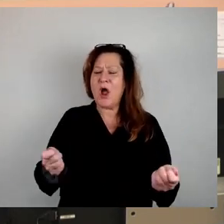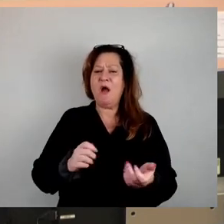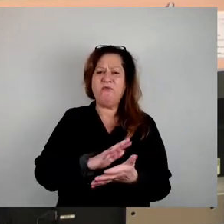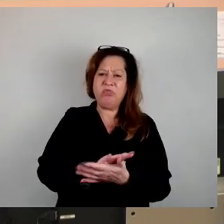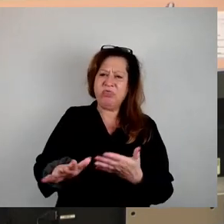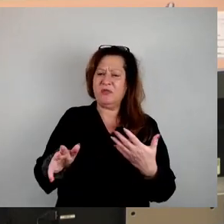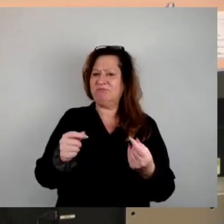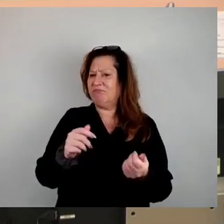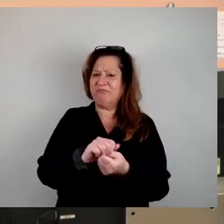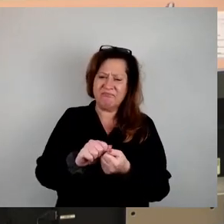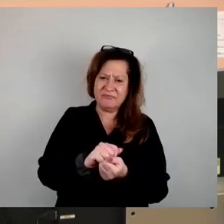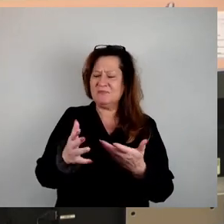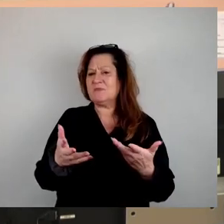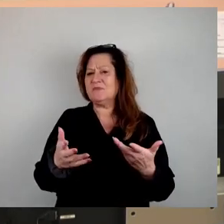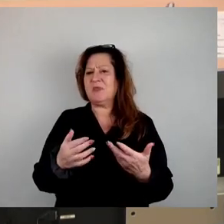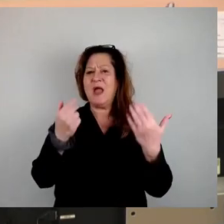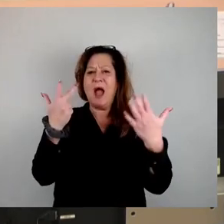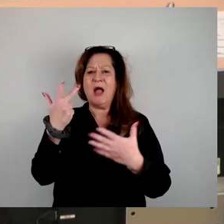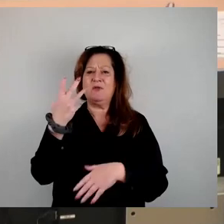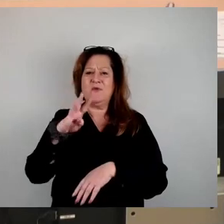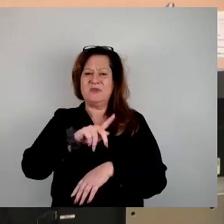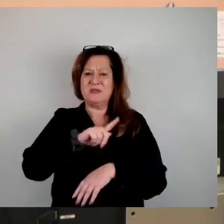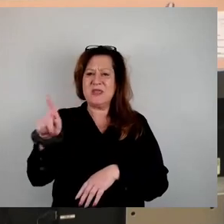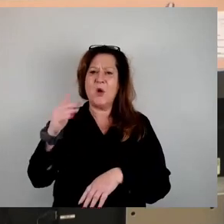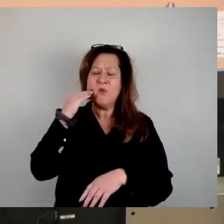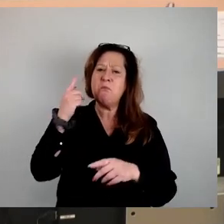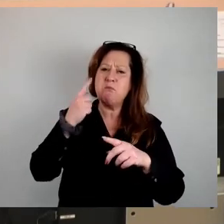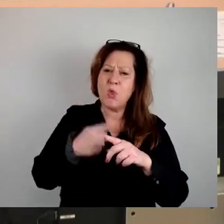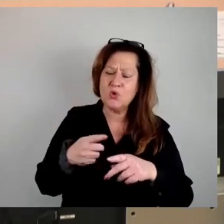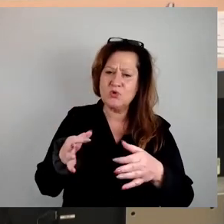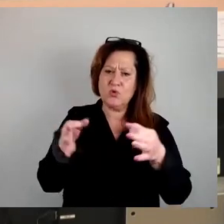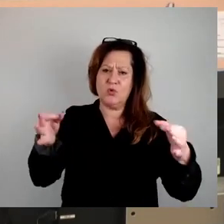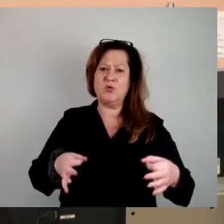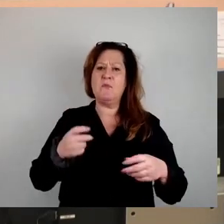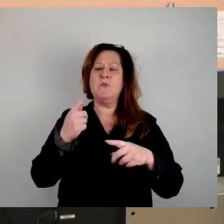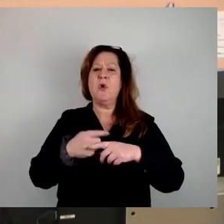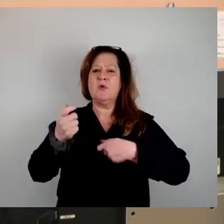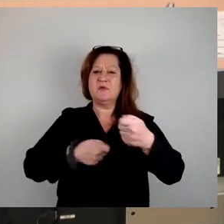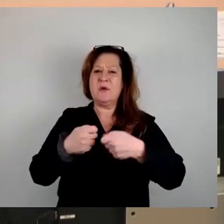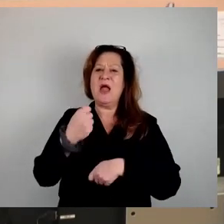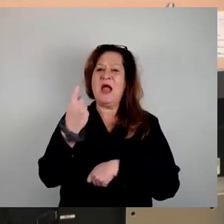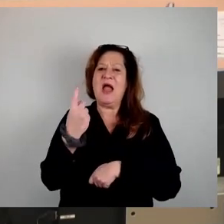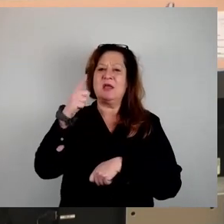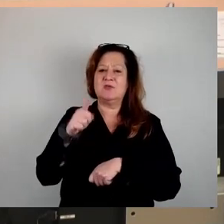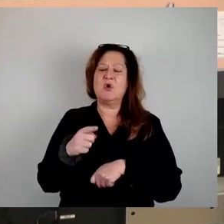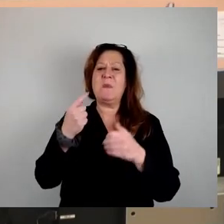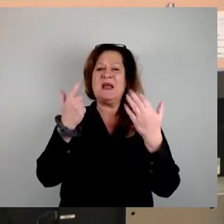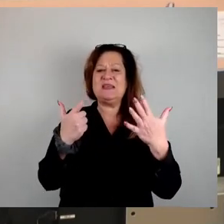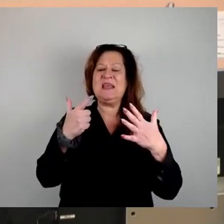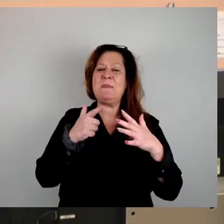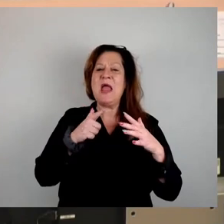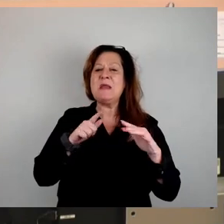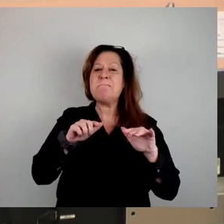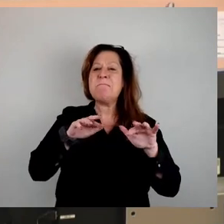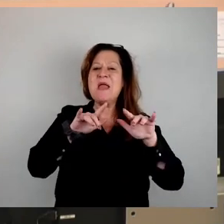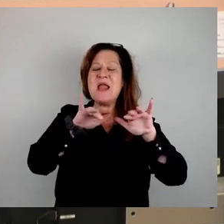diese 48.000 Wohnungen plus Grundstücke, plus Gewerbe zu 1,7 Milliarden Euro geschätzt worden. Das war pro Wohnung,